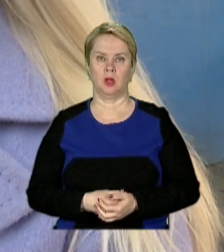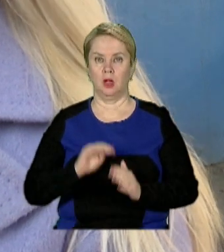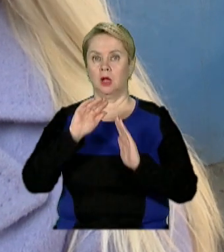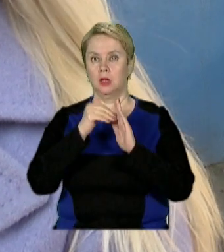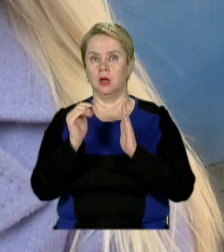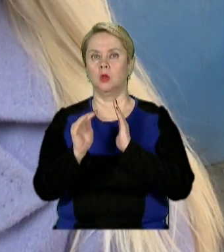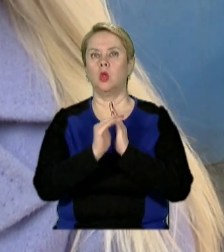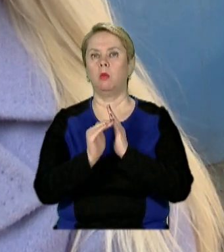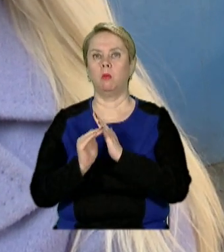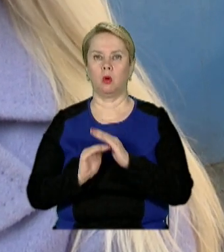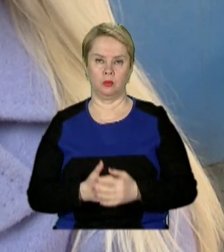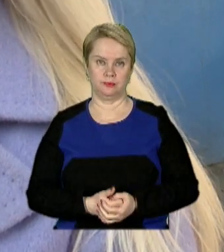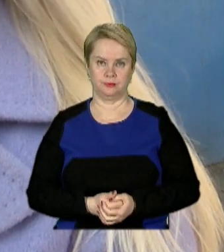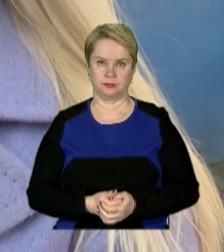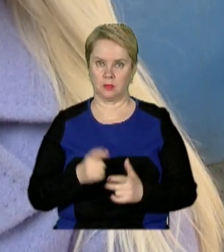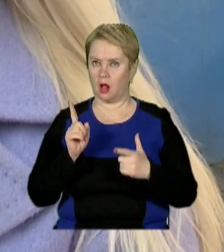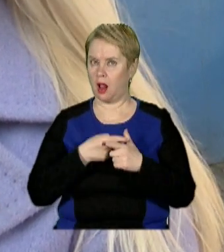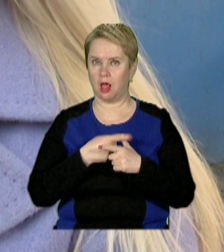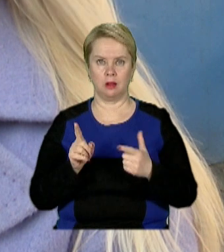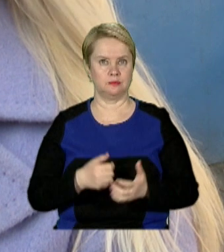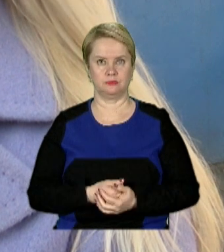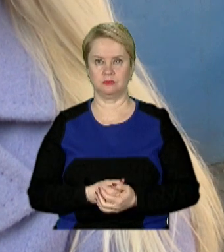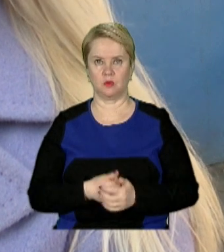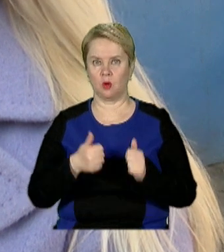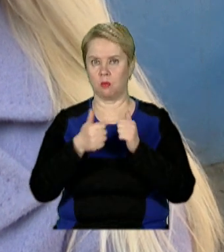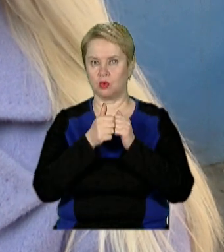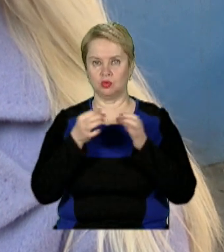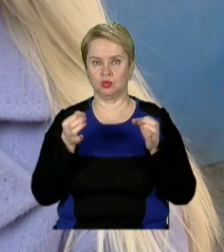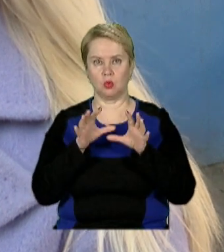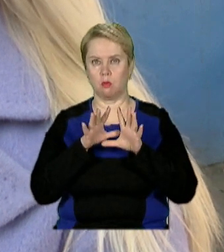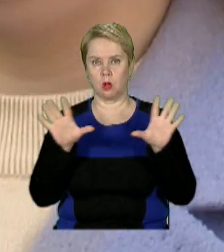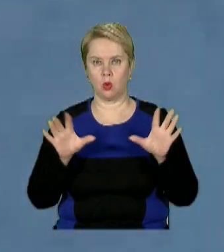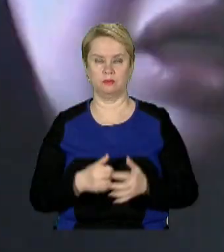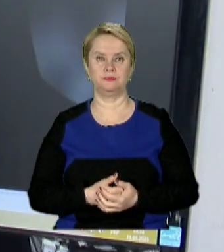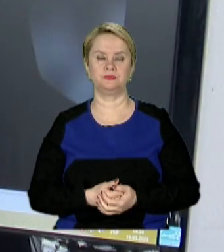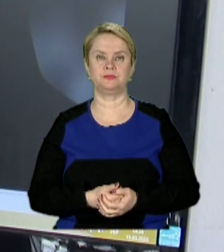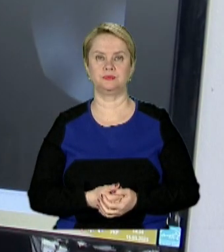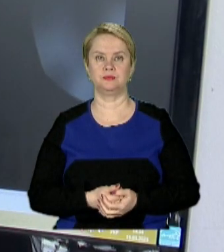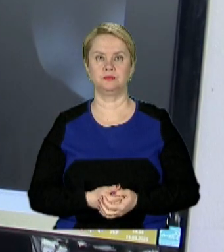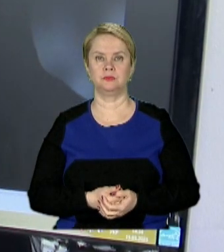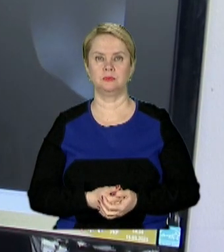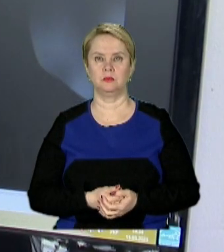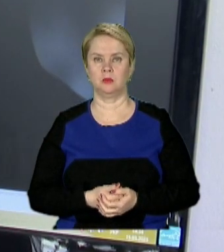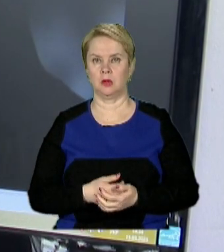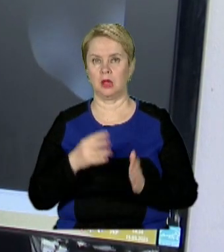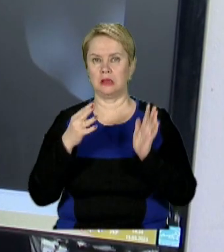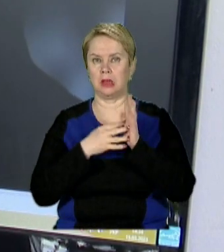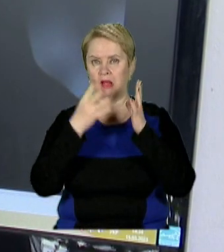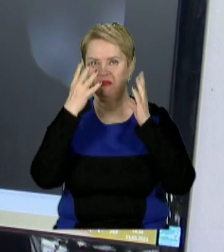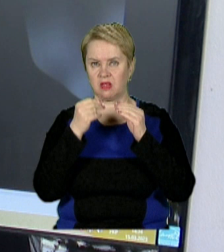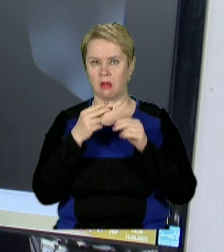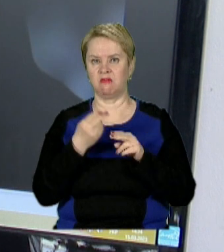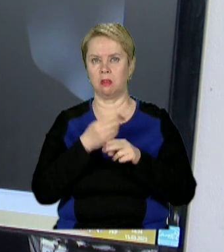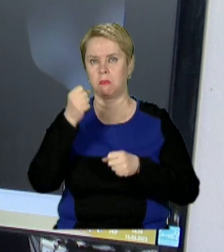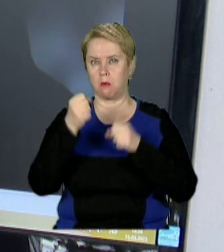кликали по допомогу, але поруч нічого не було. Цілих дев'ять діб від